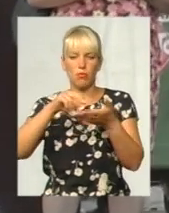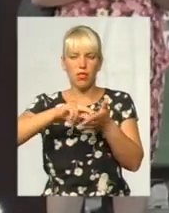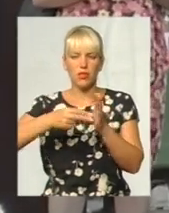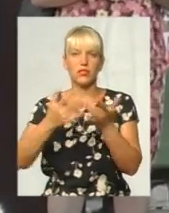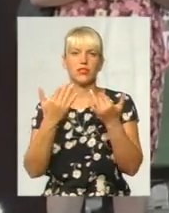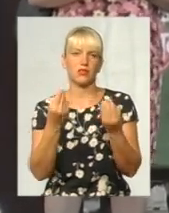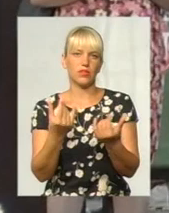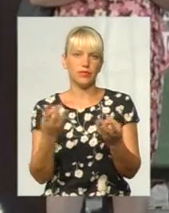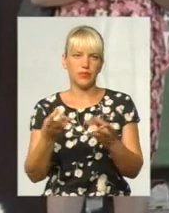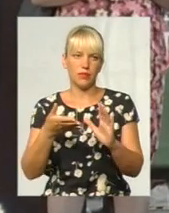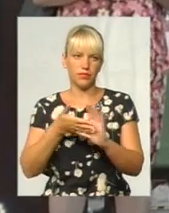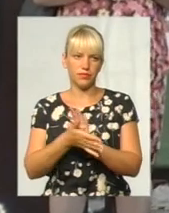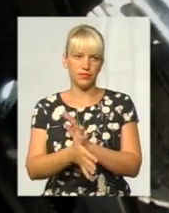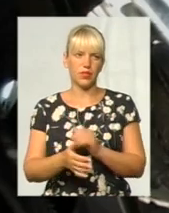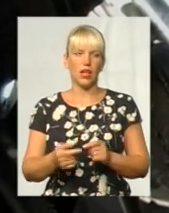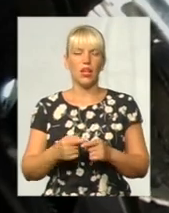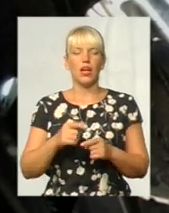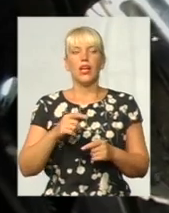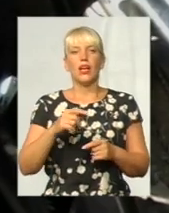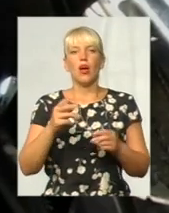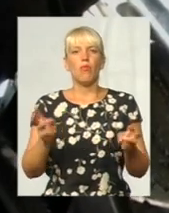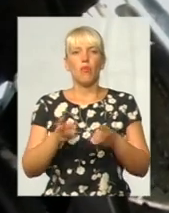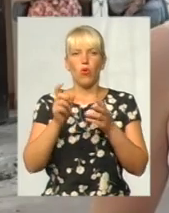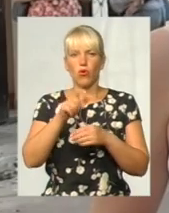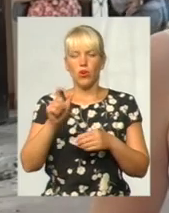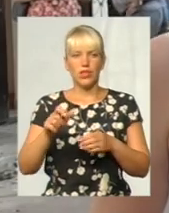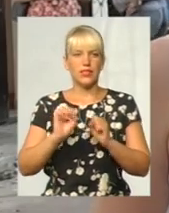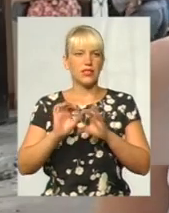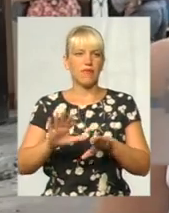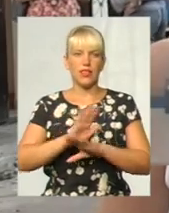свою чергу, від коментарів поки що відмовився. Але погорільці, здаватися, не збираються.